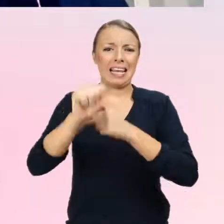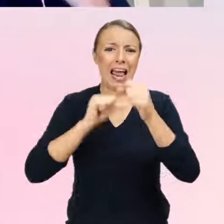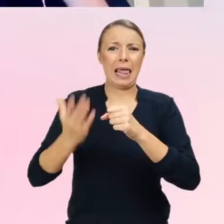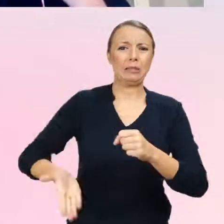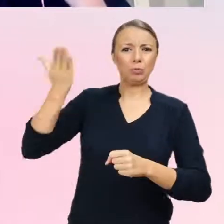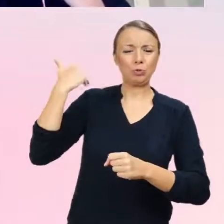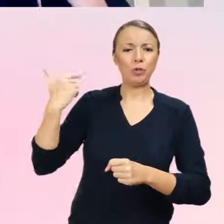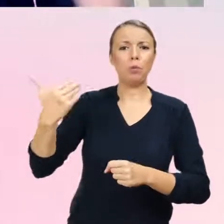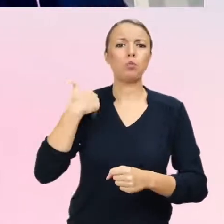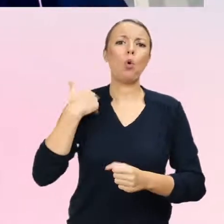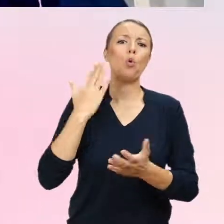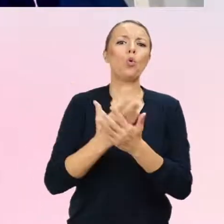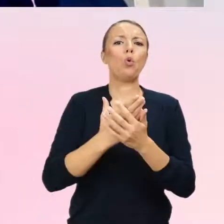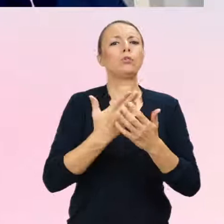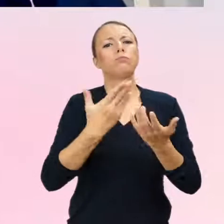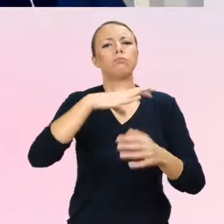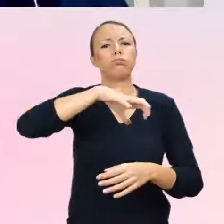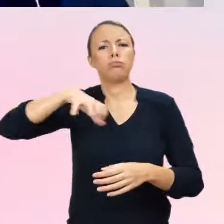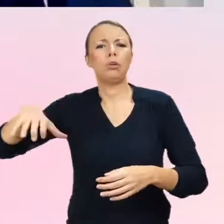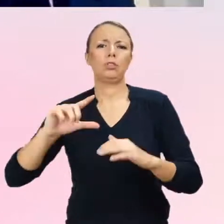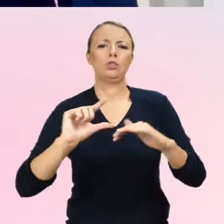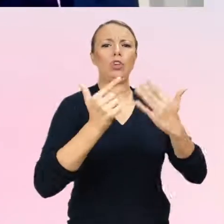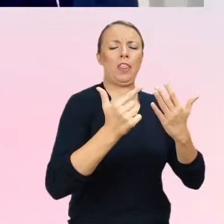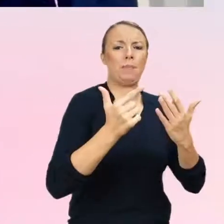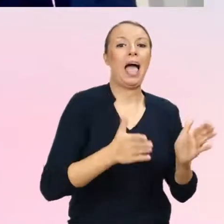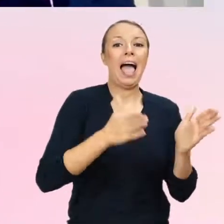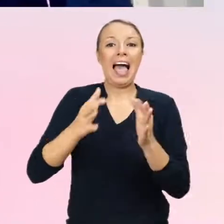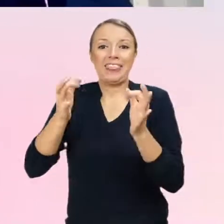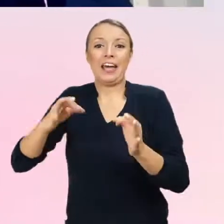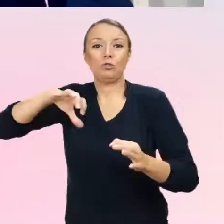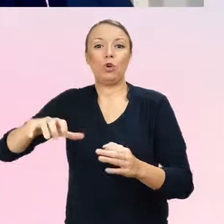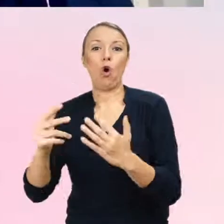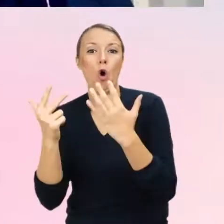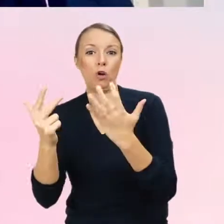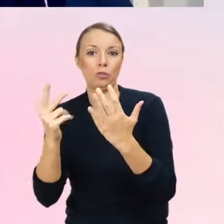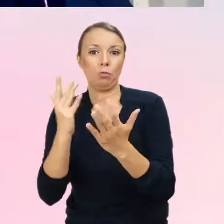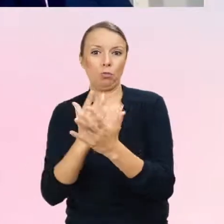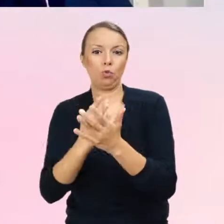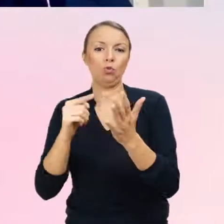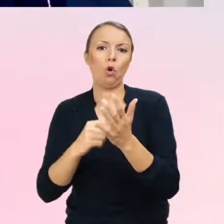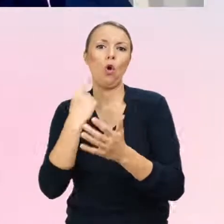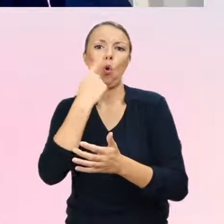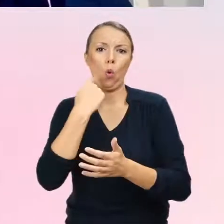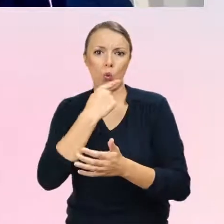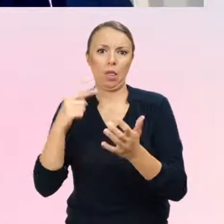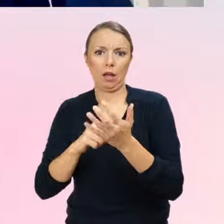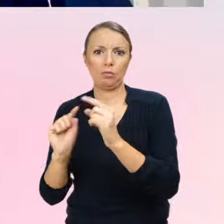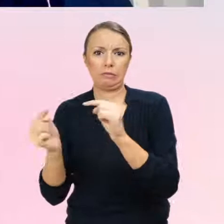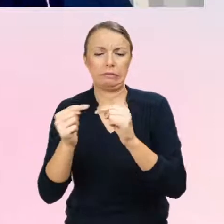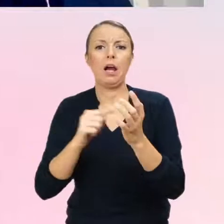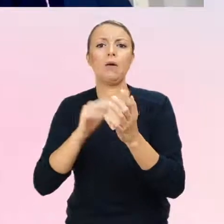opracowywana jest wersja ósma i ona prawdopodobnie będzie ogłoszona albo pod koniec tego roku, albo w przyszłym.